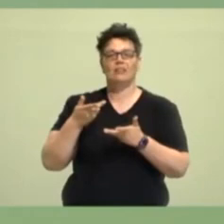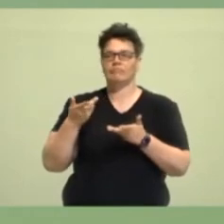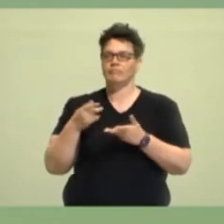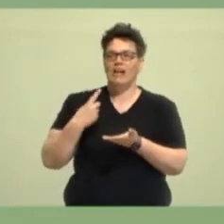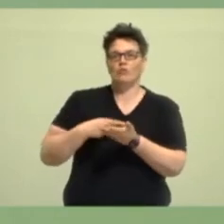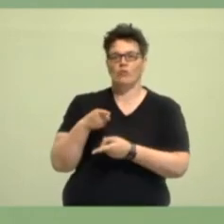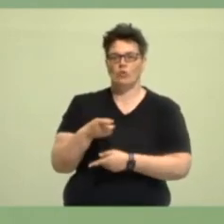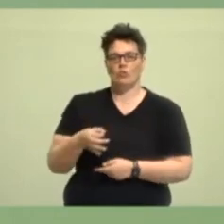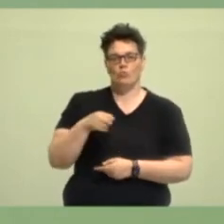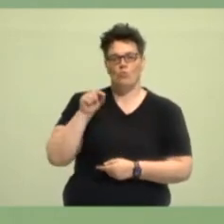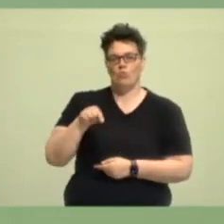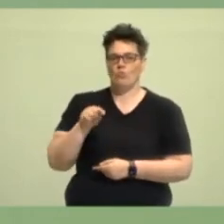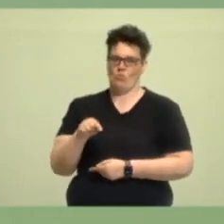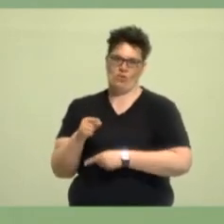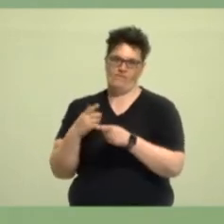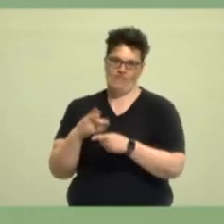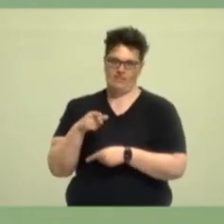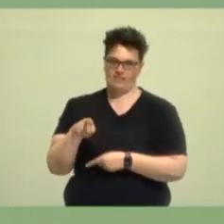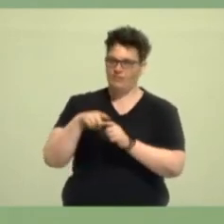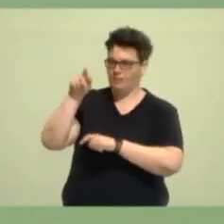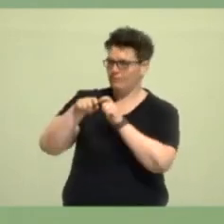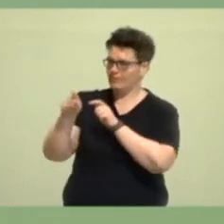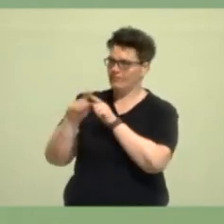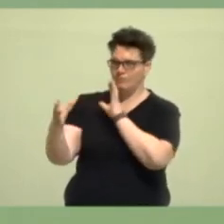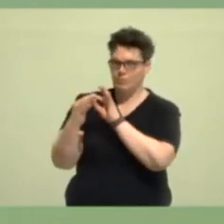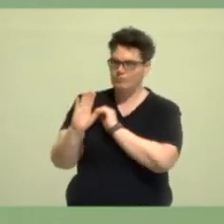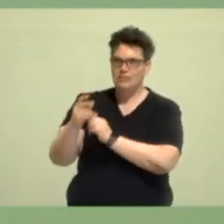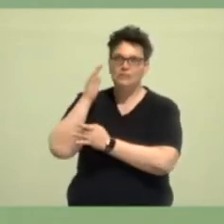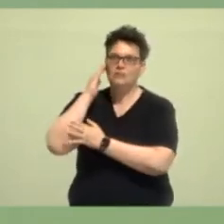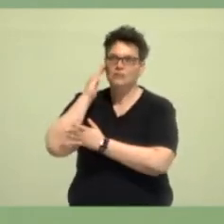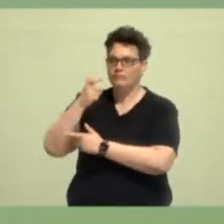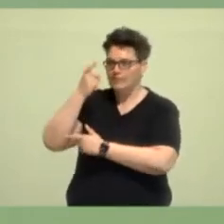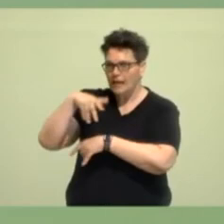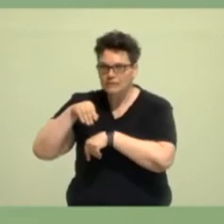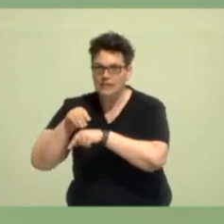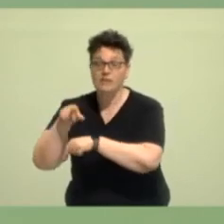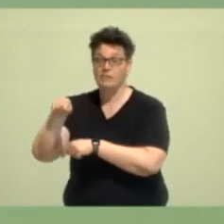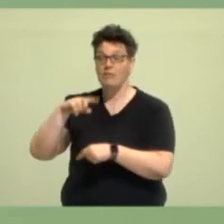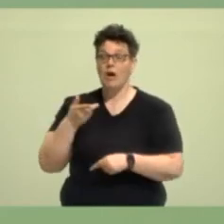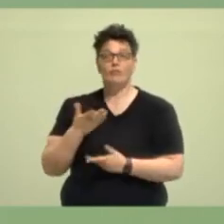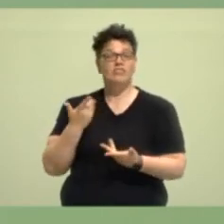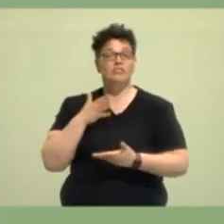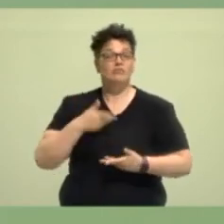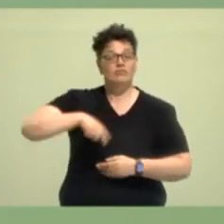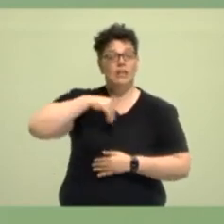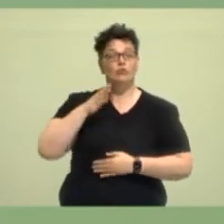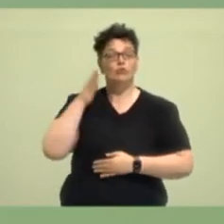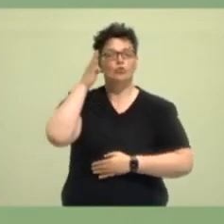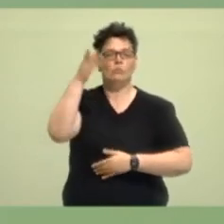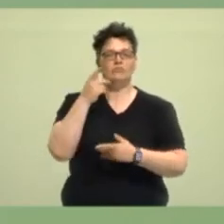sind, Politik nah bei den Menschen zu machen, ihre Sorgen ernst zu nehmen und gleichzeitig unsere Zukunft, das Ziel